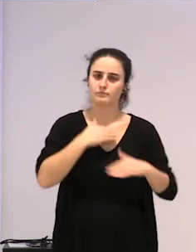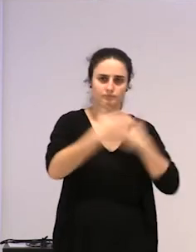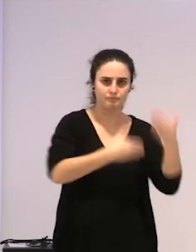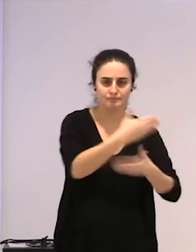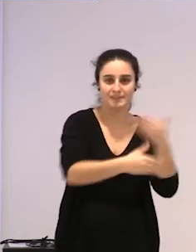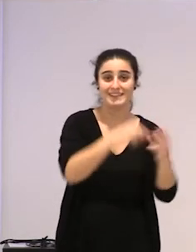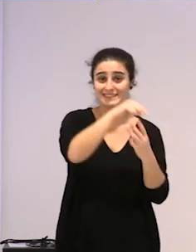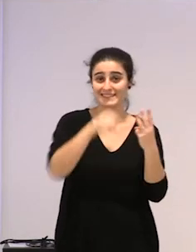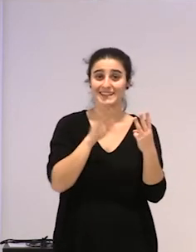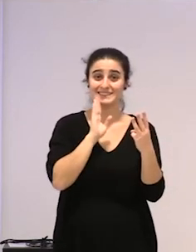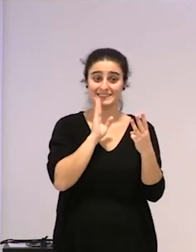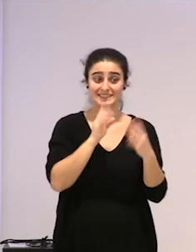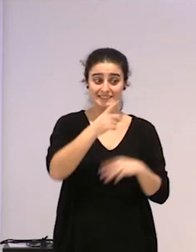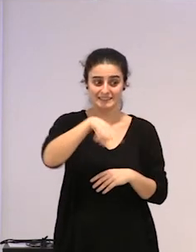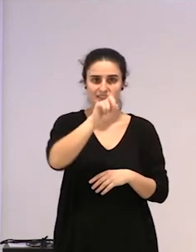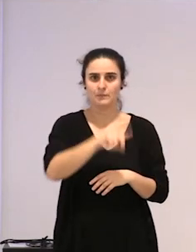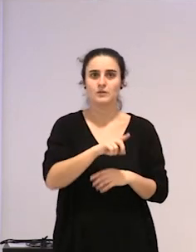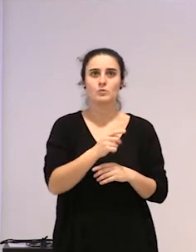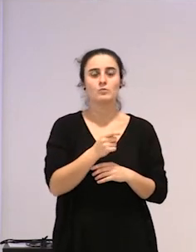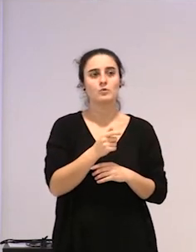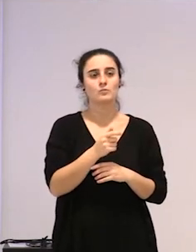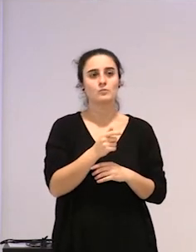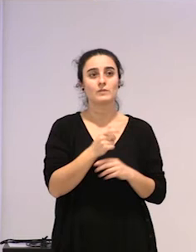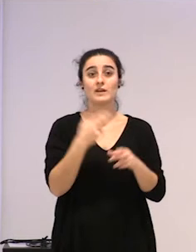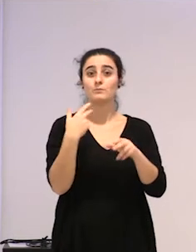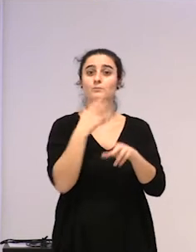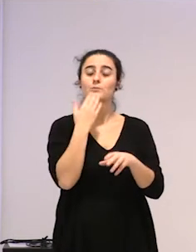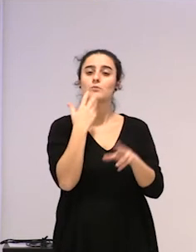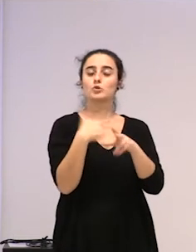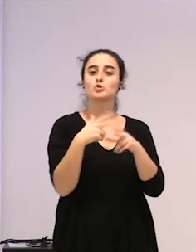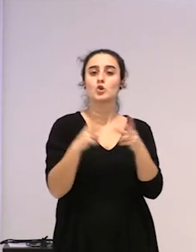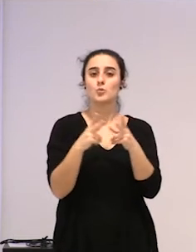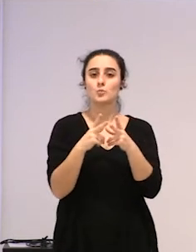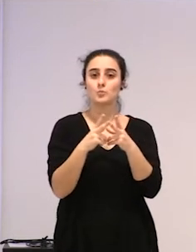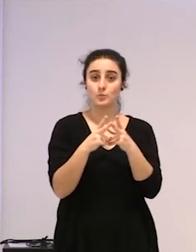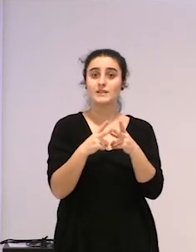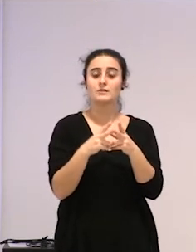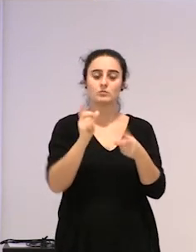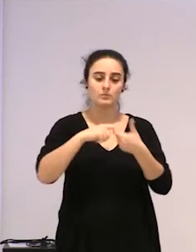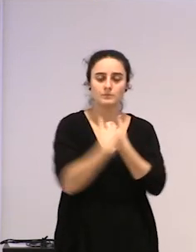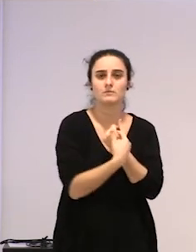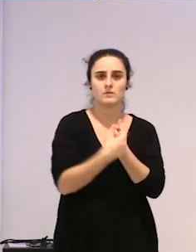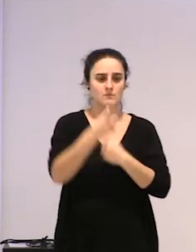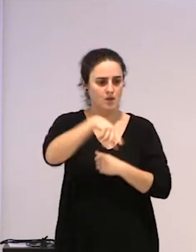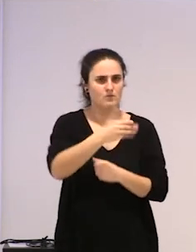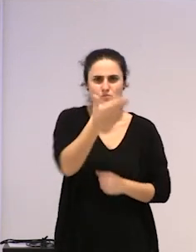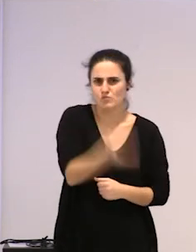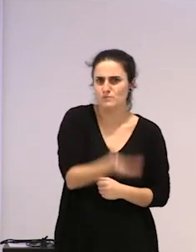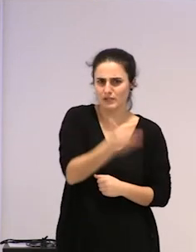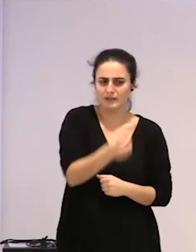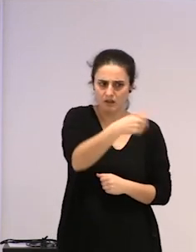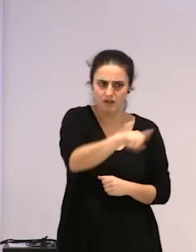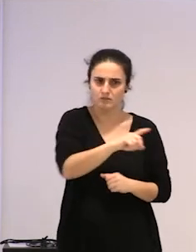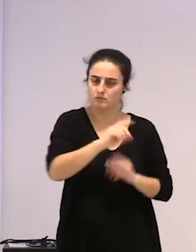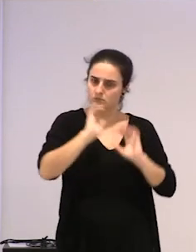eta gainera, bera jentzako, adibidez, parte hartzea soziopolitikoaren ere mua, oso garrantzitsua izan da, eta egin dute ariketan dibat,